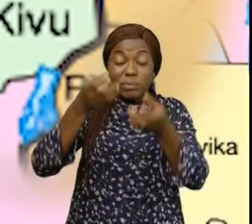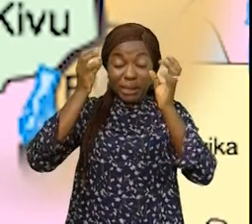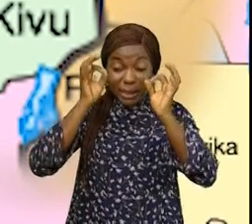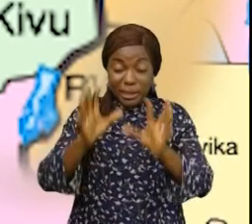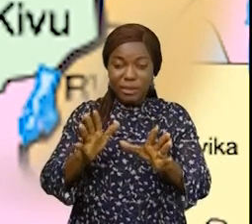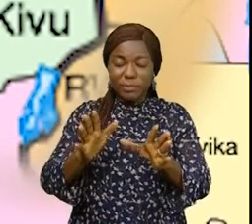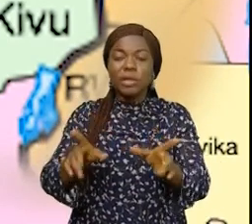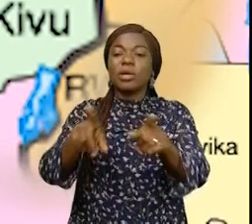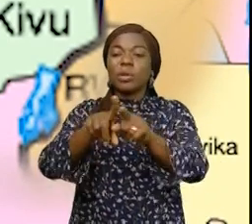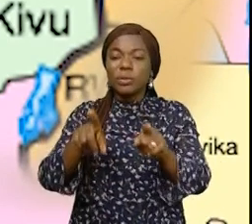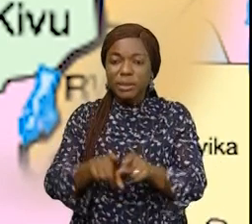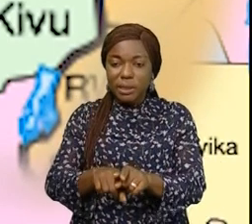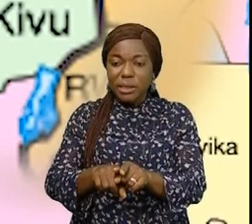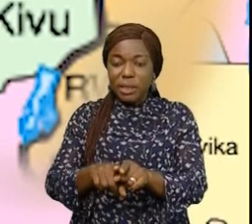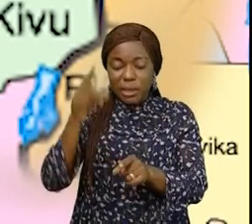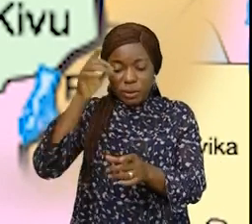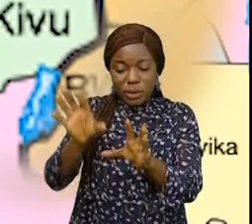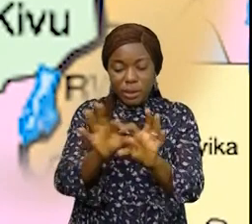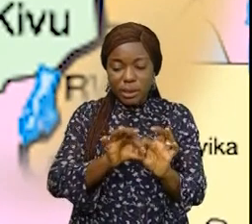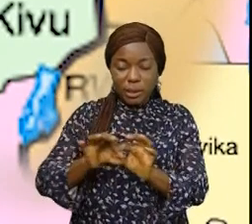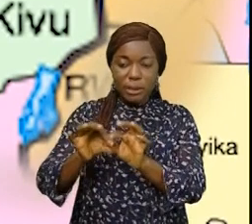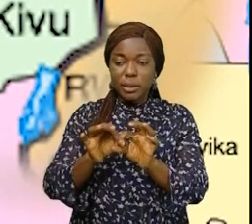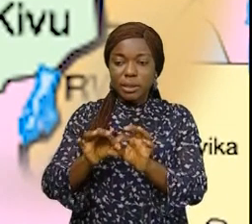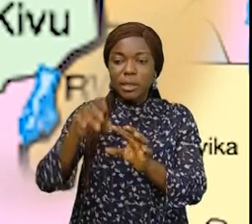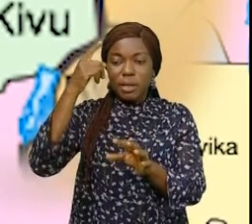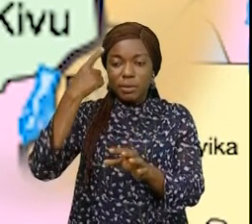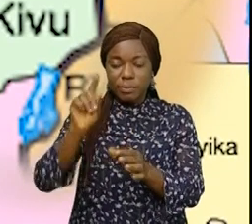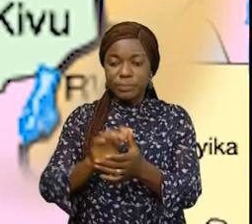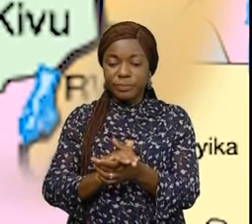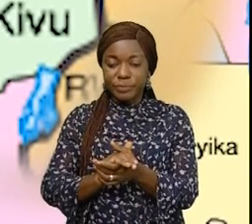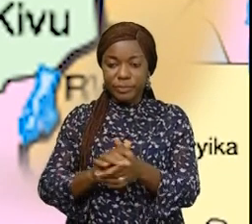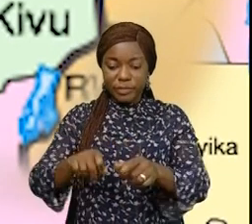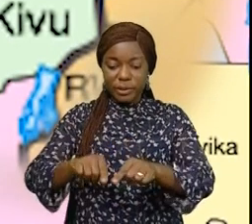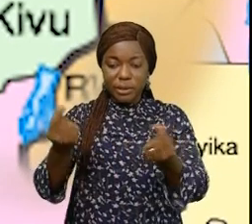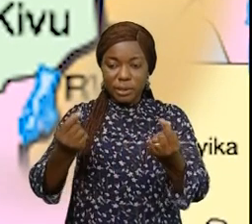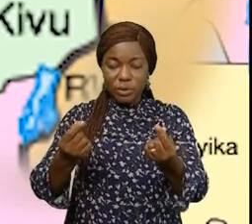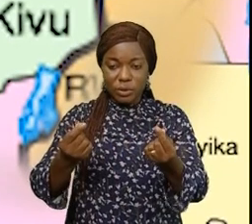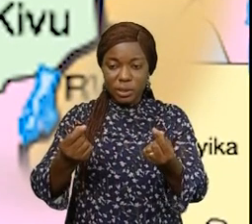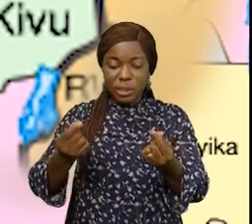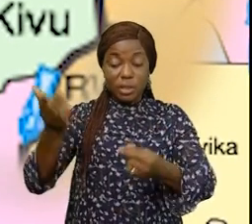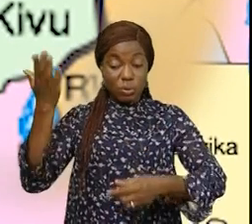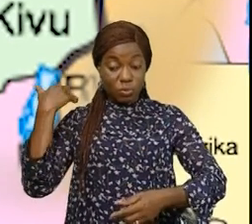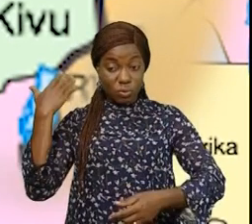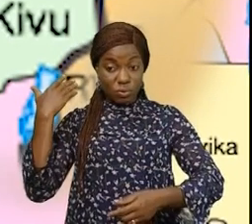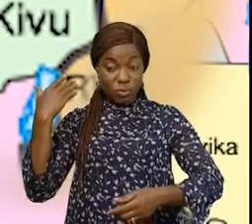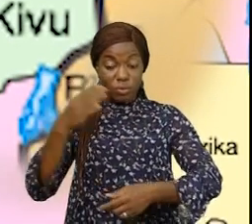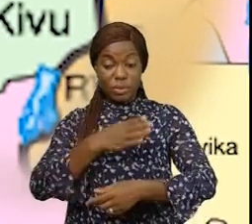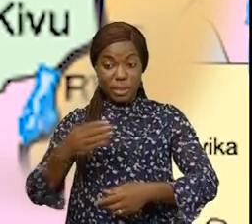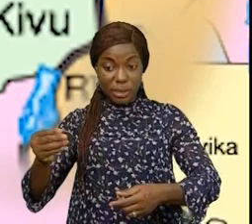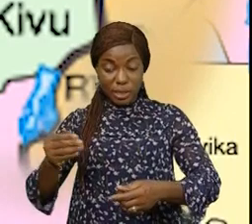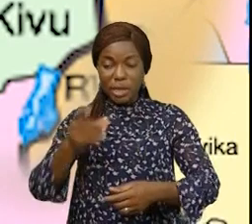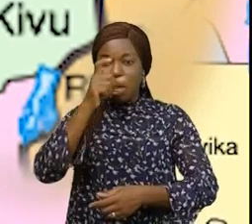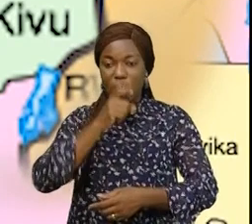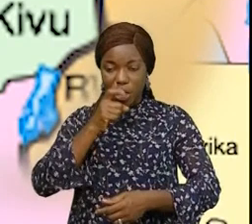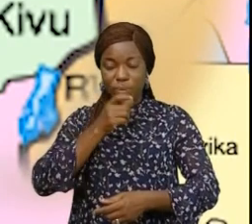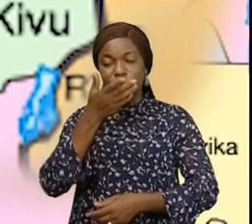Des risques supplémentaires sont liés à l'interaction entre la lave et l'eau. Ils sont